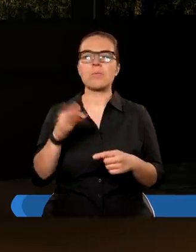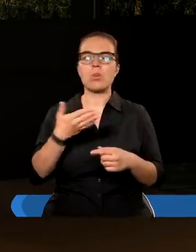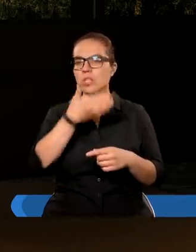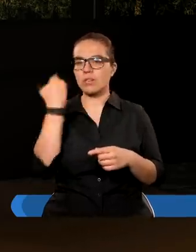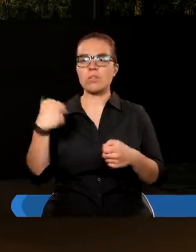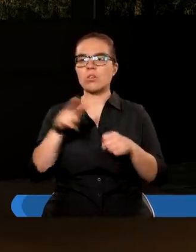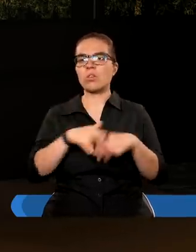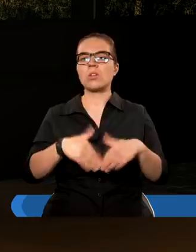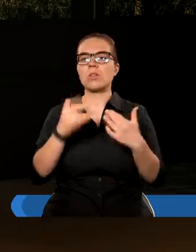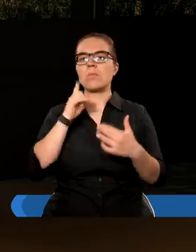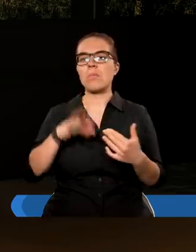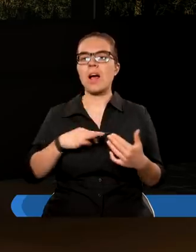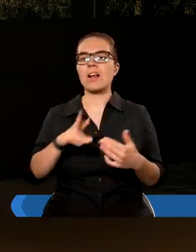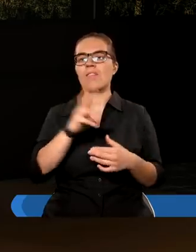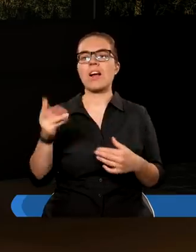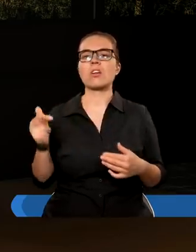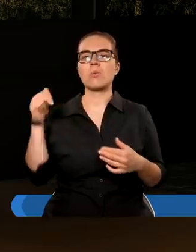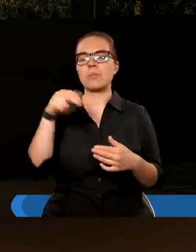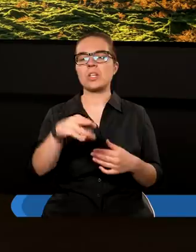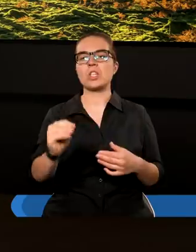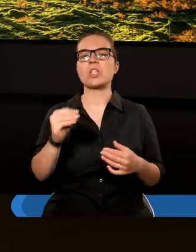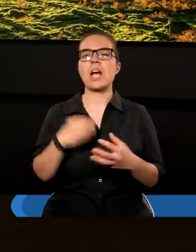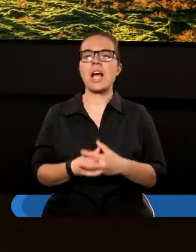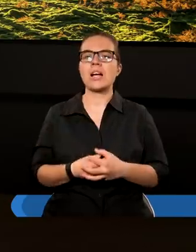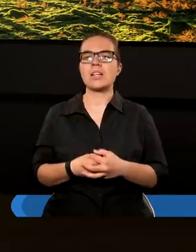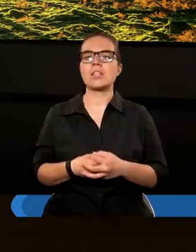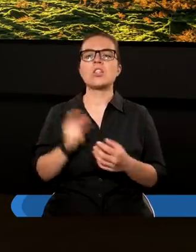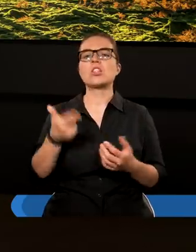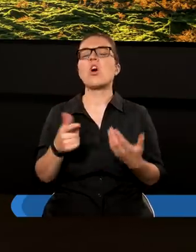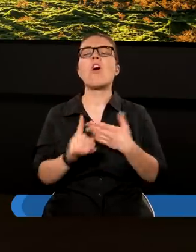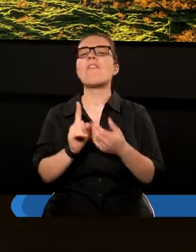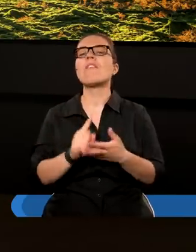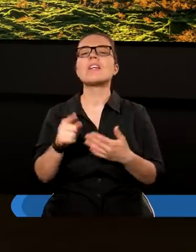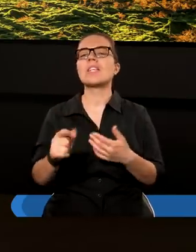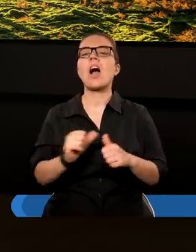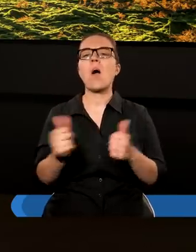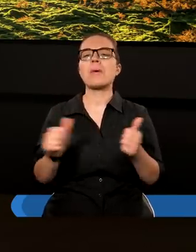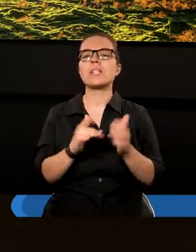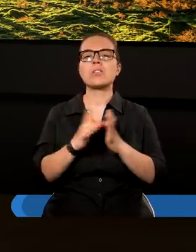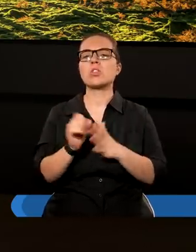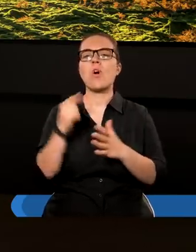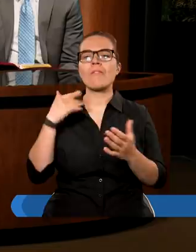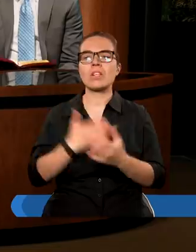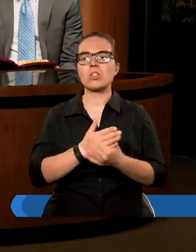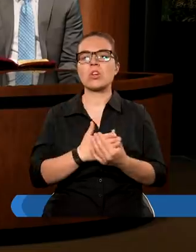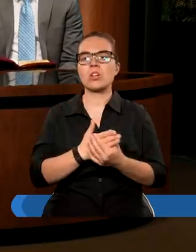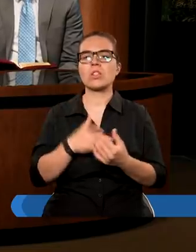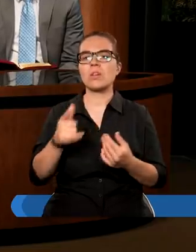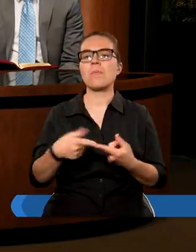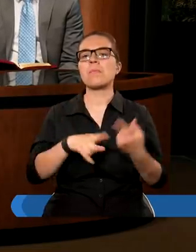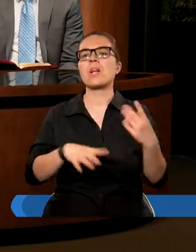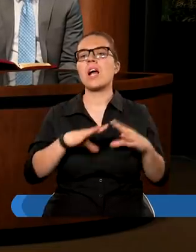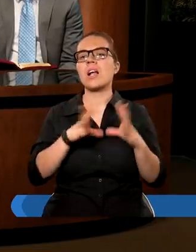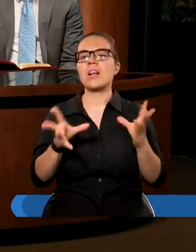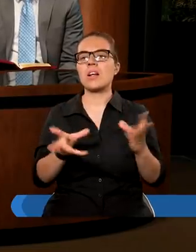bo nie wiecie, którego dnia Pan wasz przyjdzie. Co wynika z tego apelu Chrystusa do wierzących? Przede